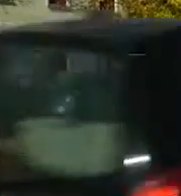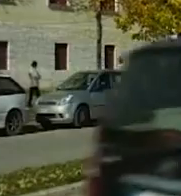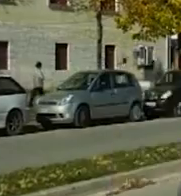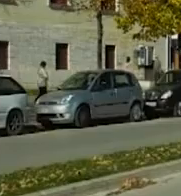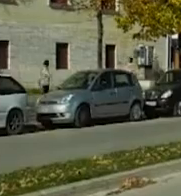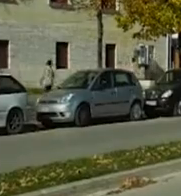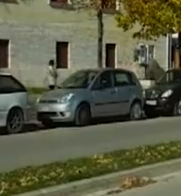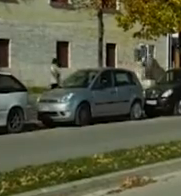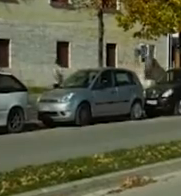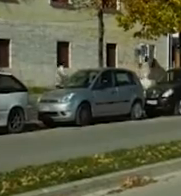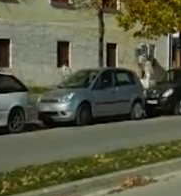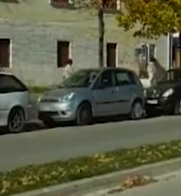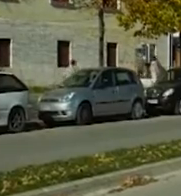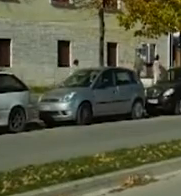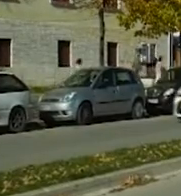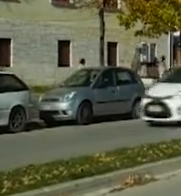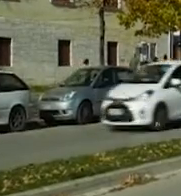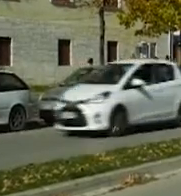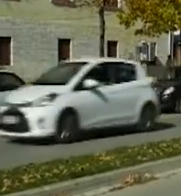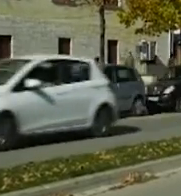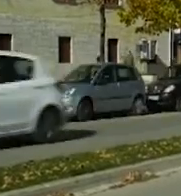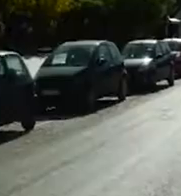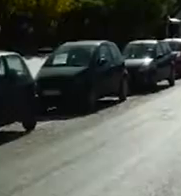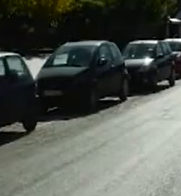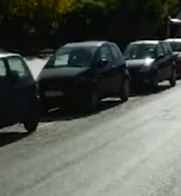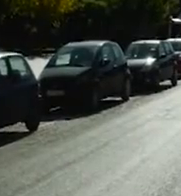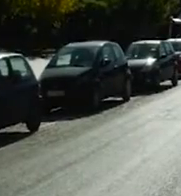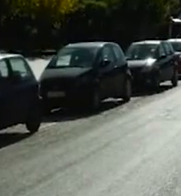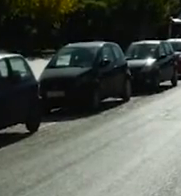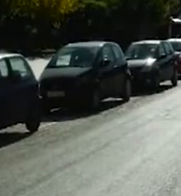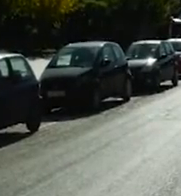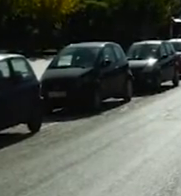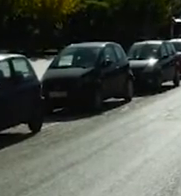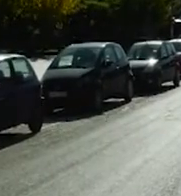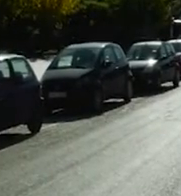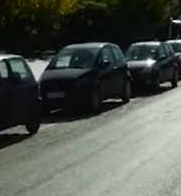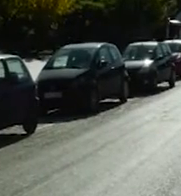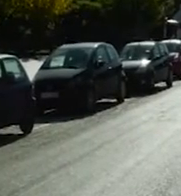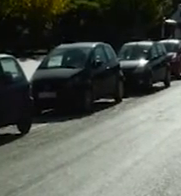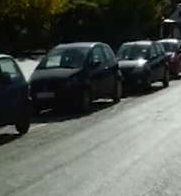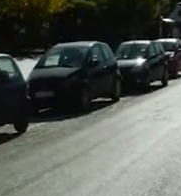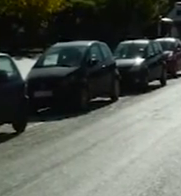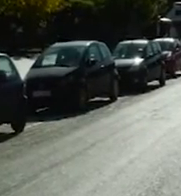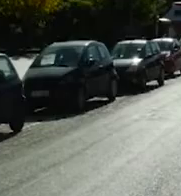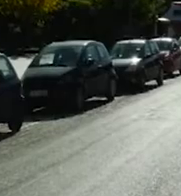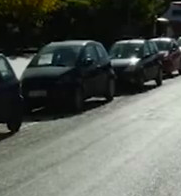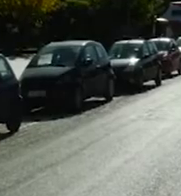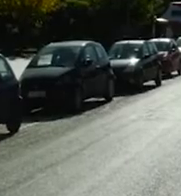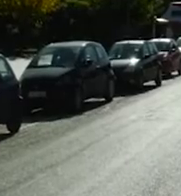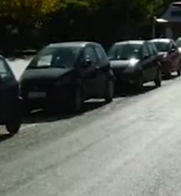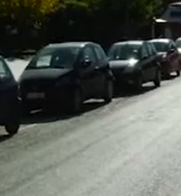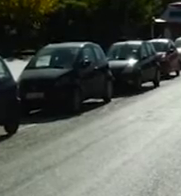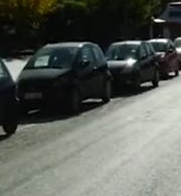συνεργάζονται τότε τα μέτρα αποδίδουν και η διασπορά του ιού μπορεί να σταματήσει. Η μείωση αυτή αποτυπώνεται και στην